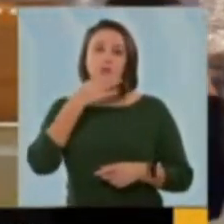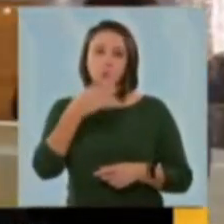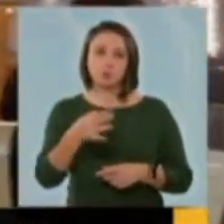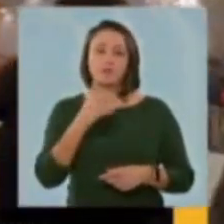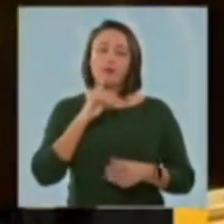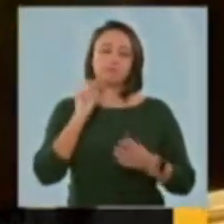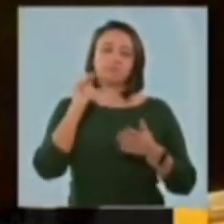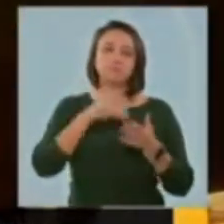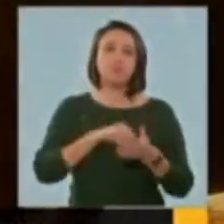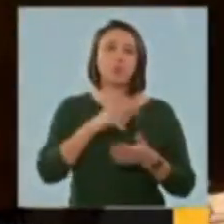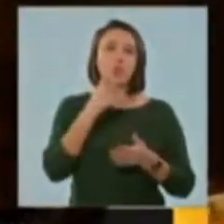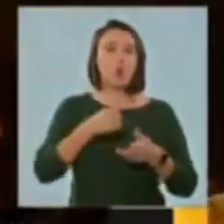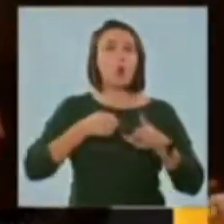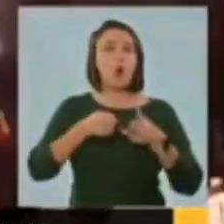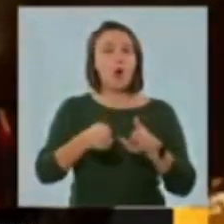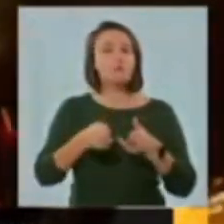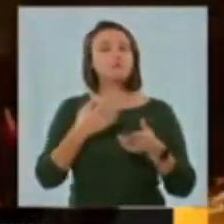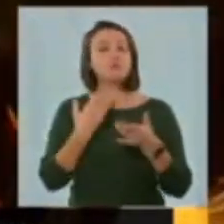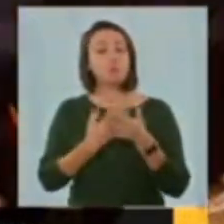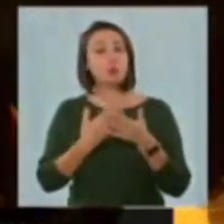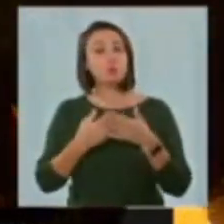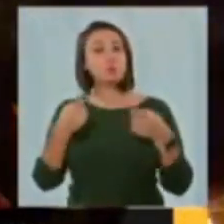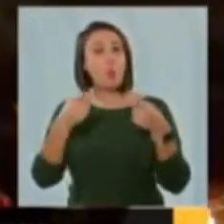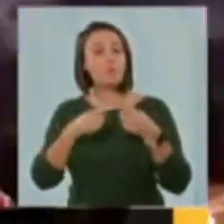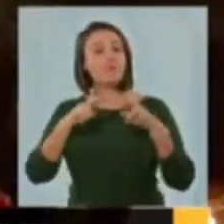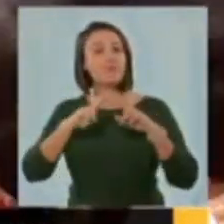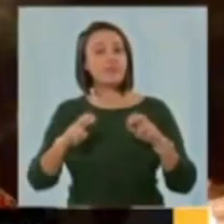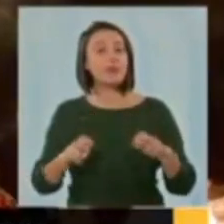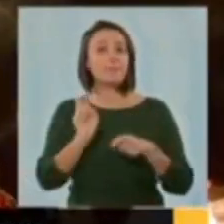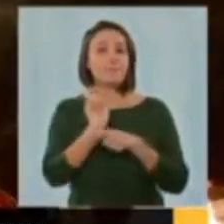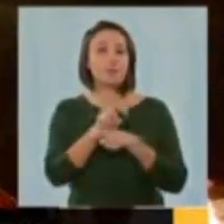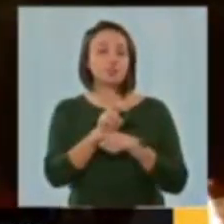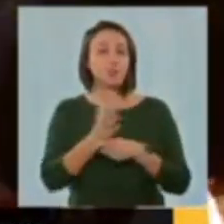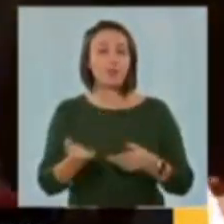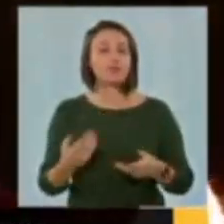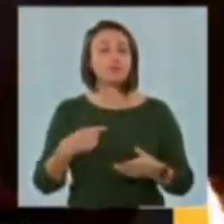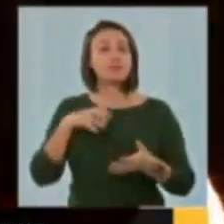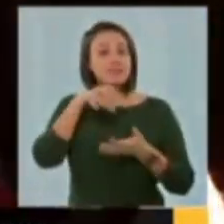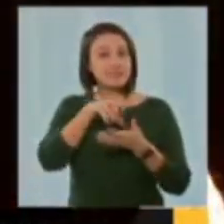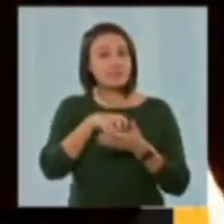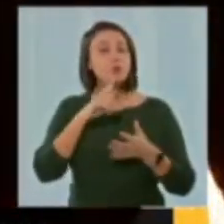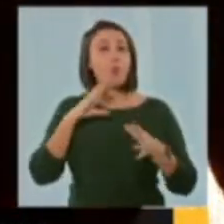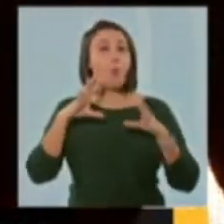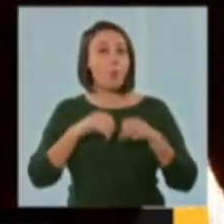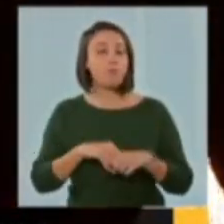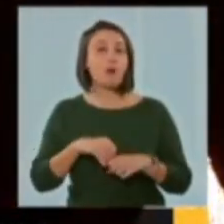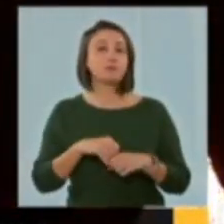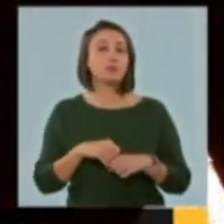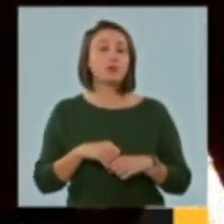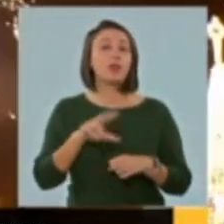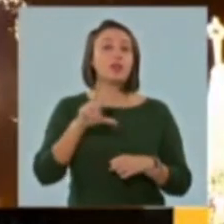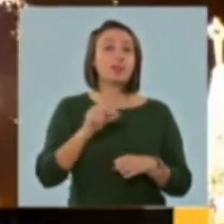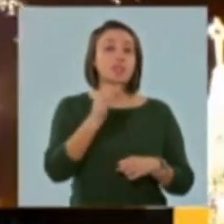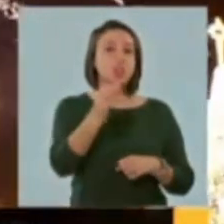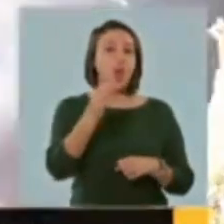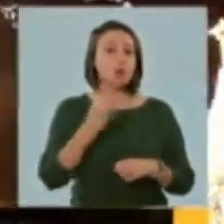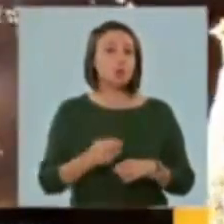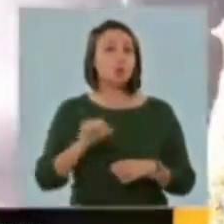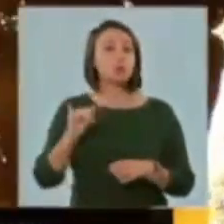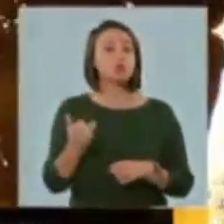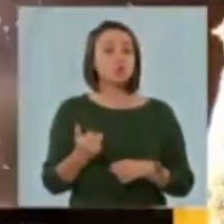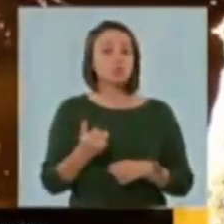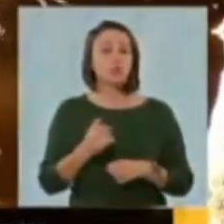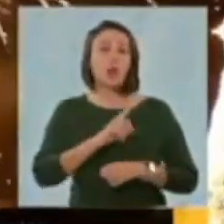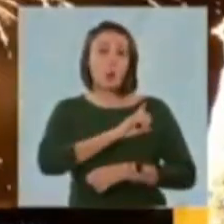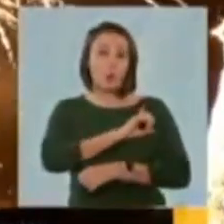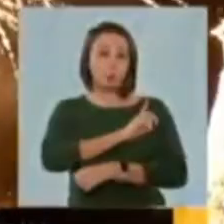că va amenaja două căi de acces în scopul verificării participanților. Spațiul va fi ocupat în proporție de 30%, astfel